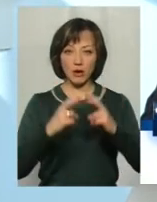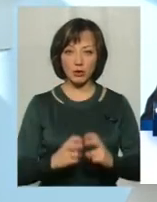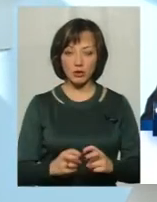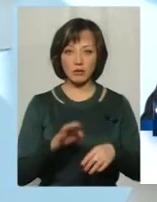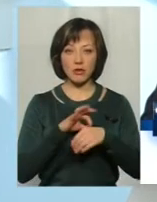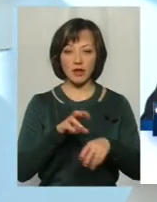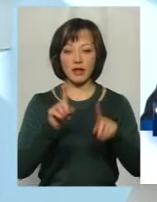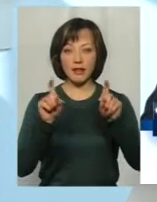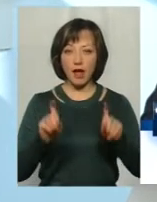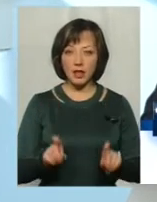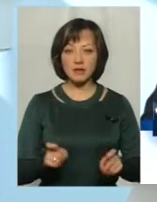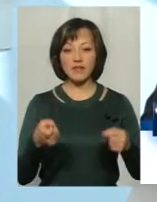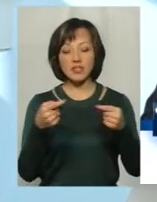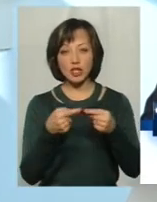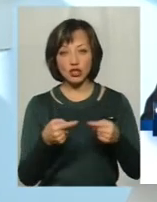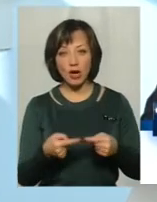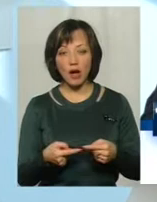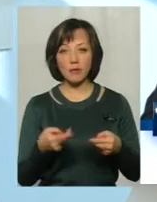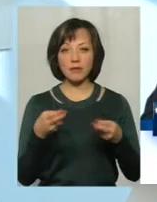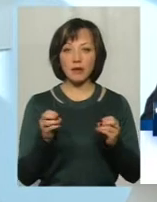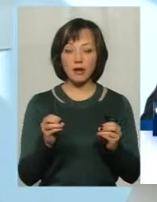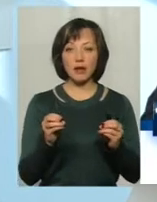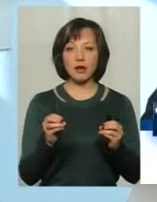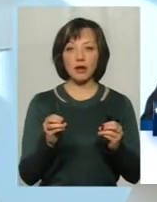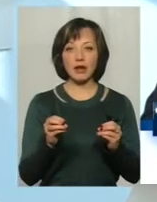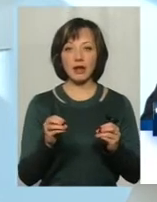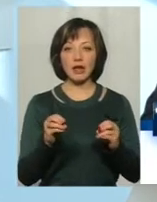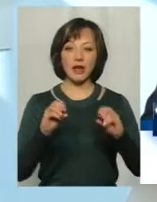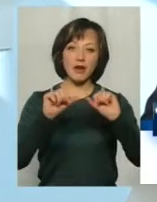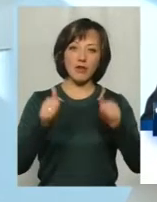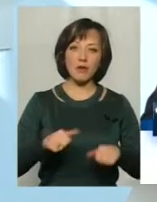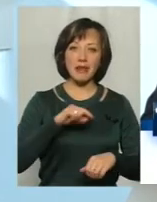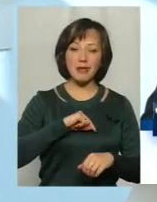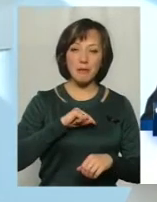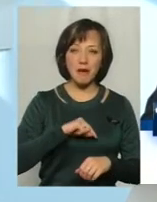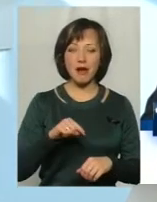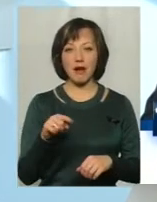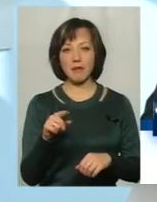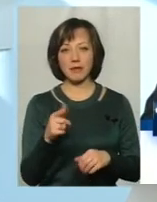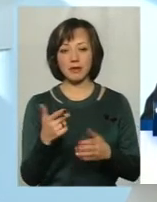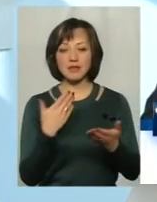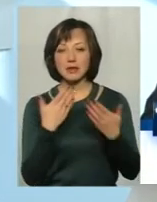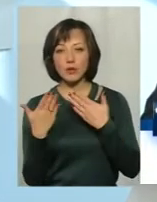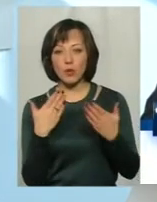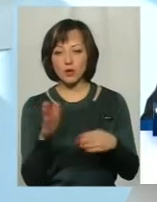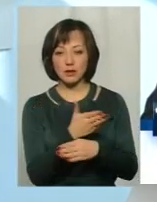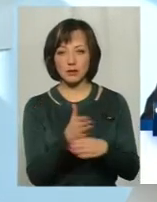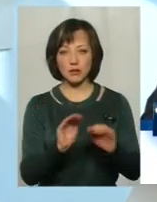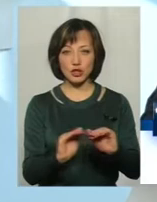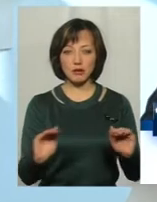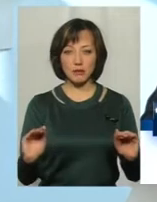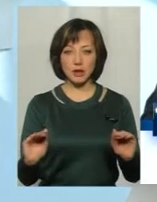і тестів, де ми визначаємо відповідно і типи темпераменту дітей, і їхні взаємовідносини,